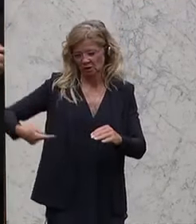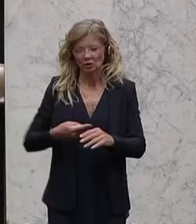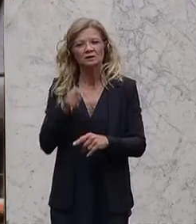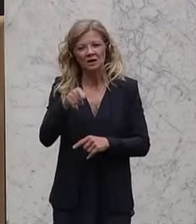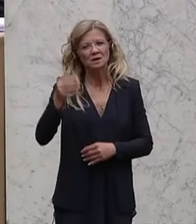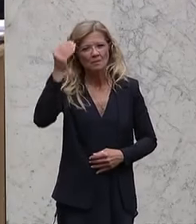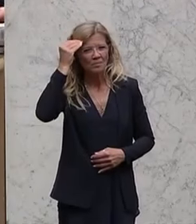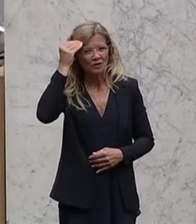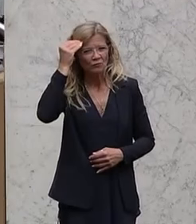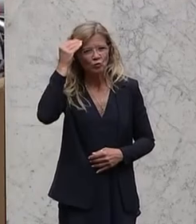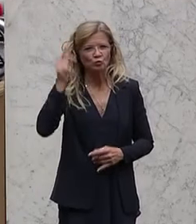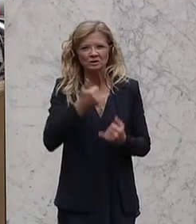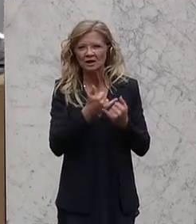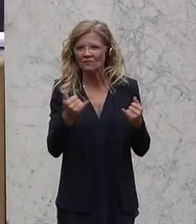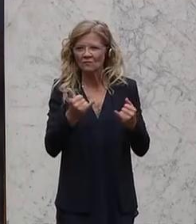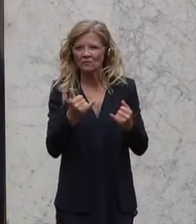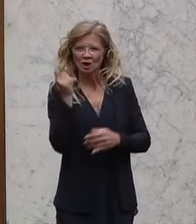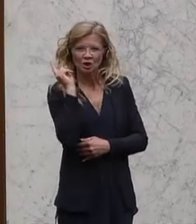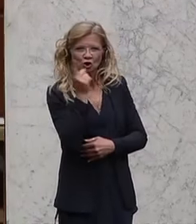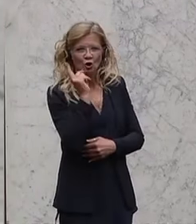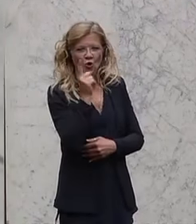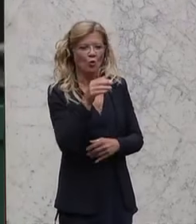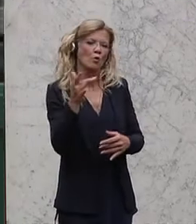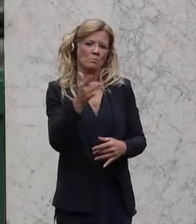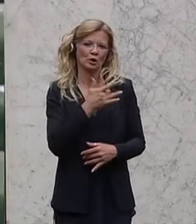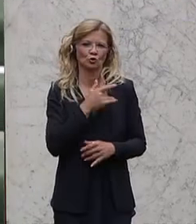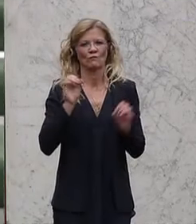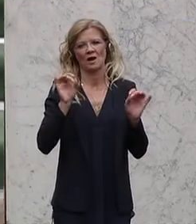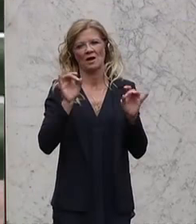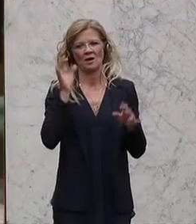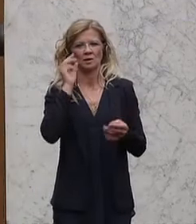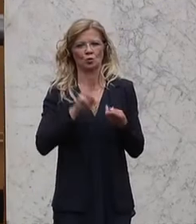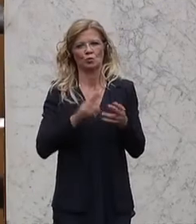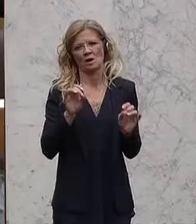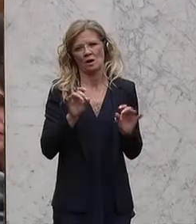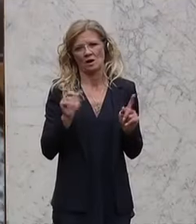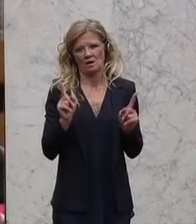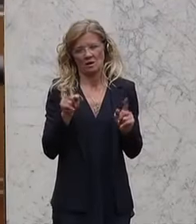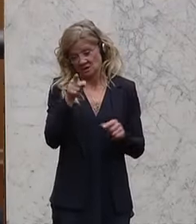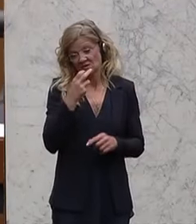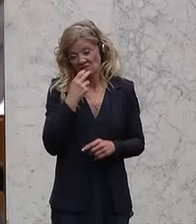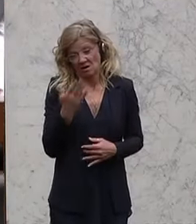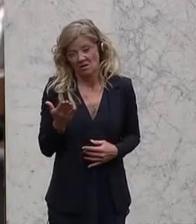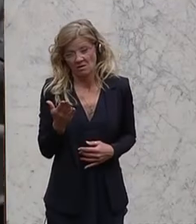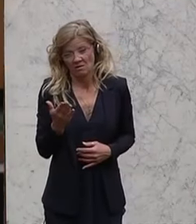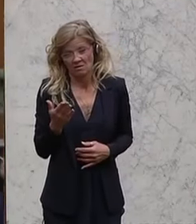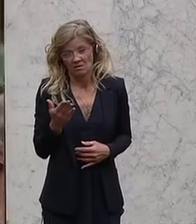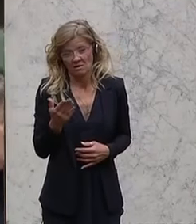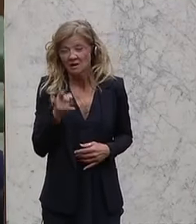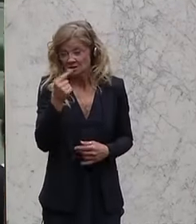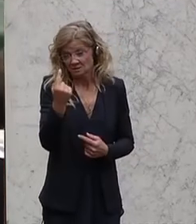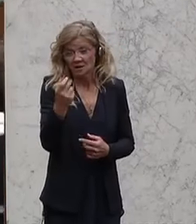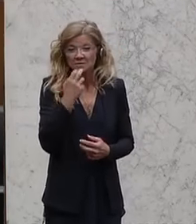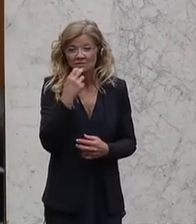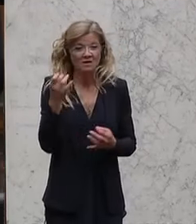Einschüchterung der betroffenen Lehrerinnen und Lehrer. Was Sie erreichen wollen, ist, dass sich